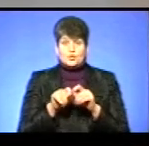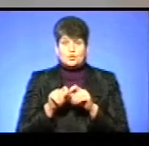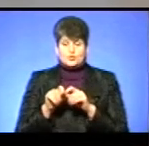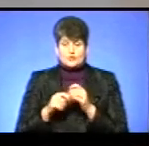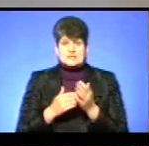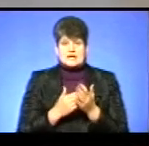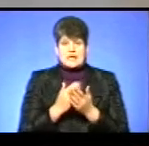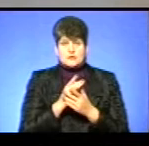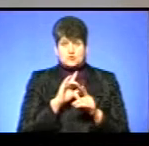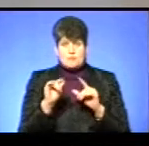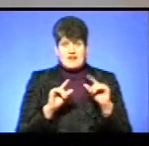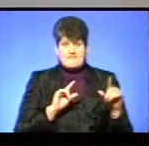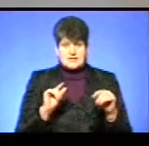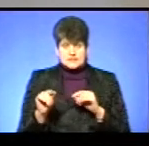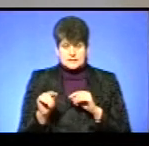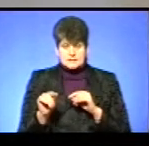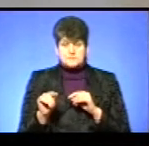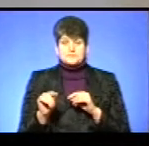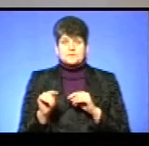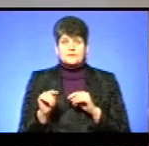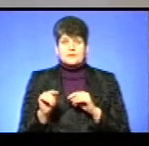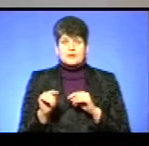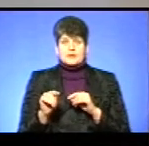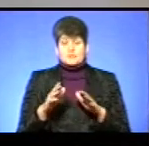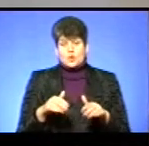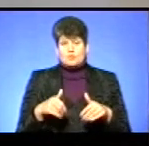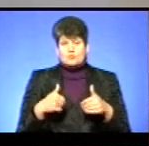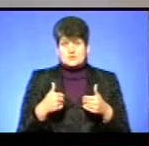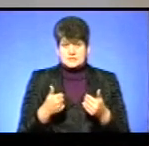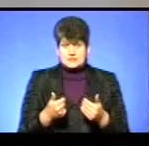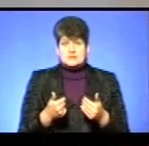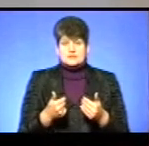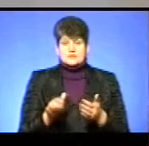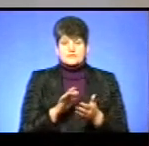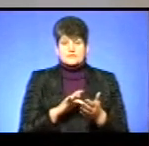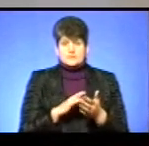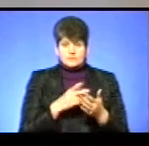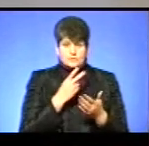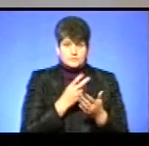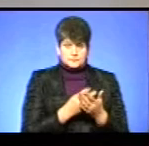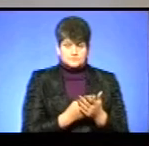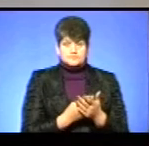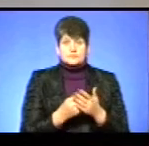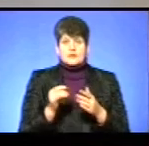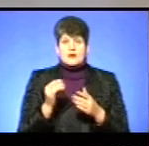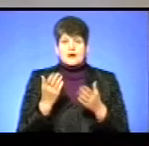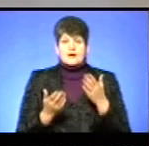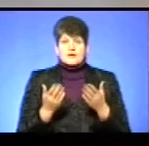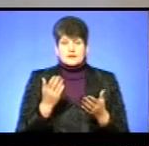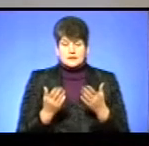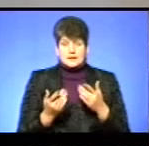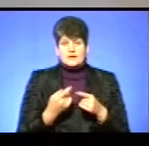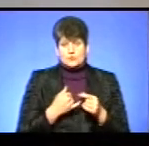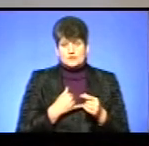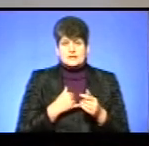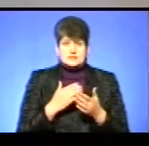якістю перевезення. Десь майже в соцмережах, які пропозиції будувалися. Це не моя особисто ідея. Але в